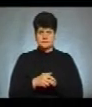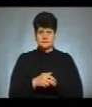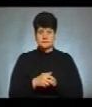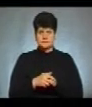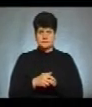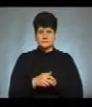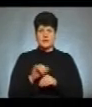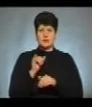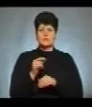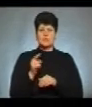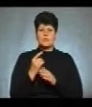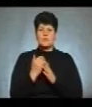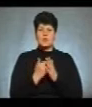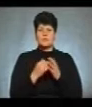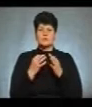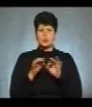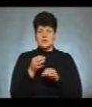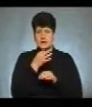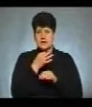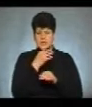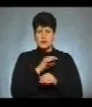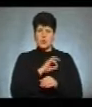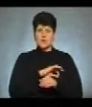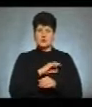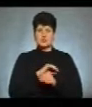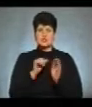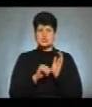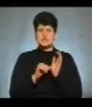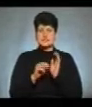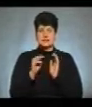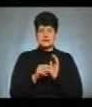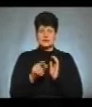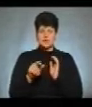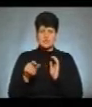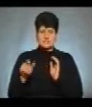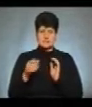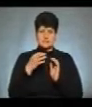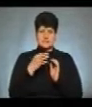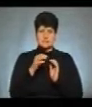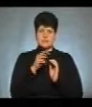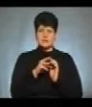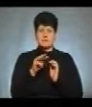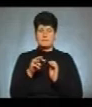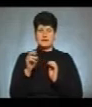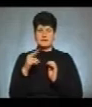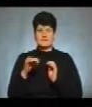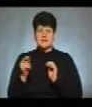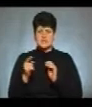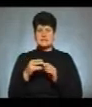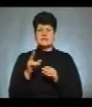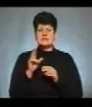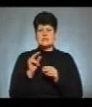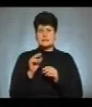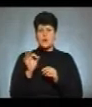У Тернополі програмою «Доступні ліки» користуються 60 тисяч осіб, повідомив Микола Медвідь. За даними з офіційного